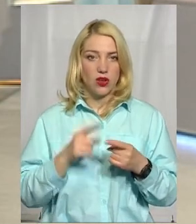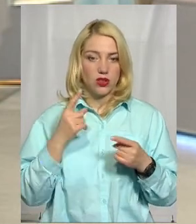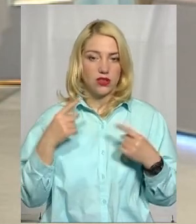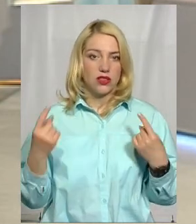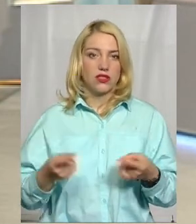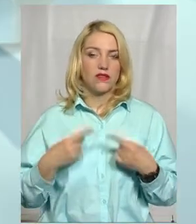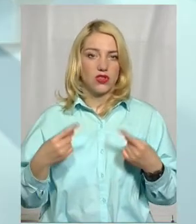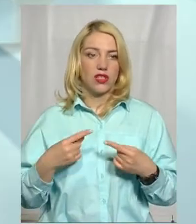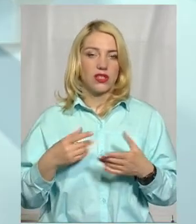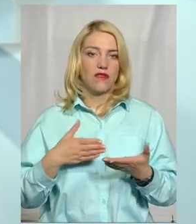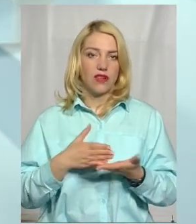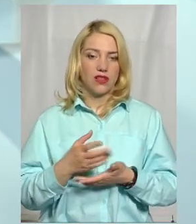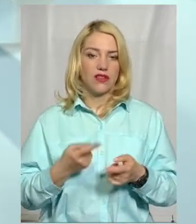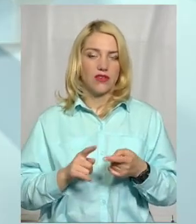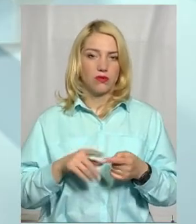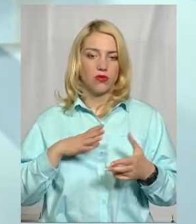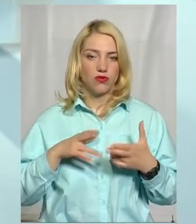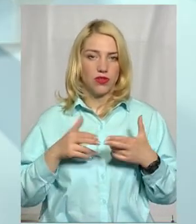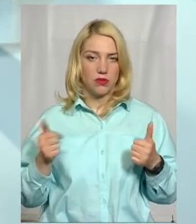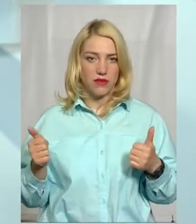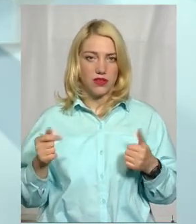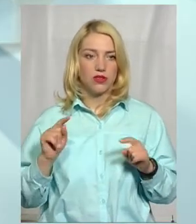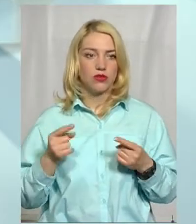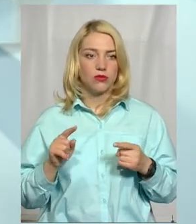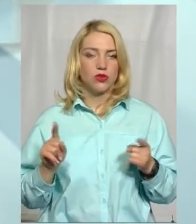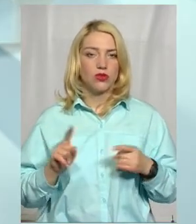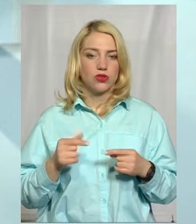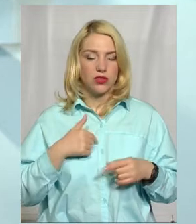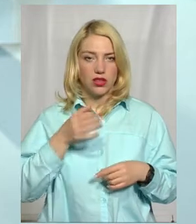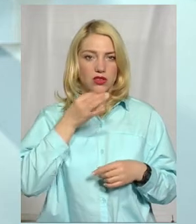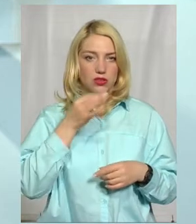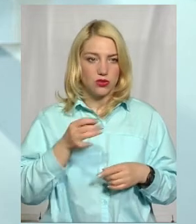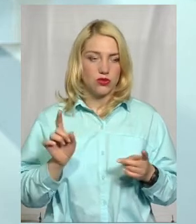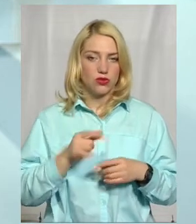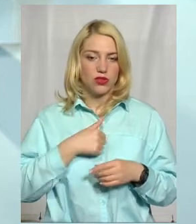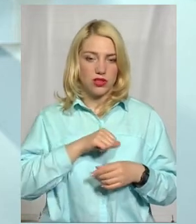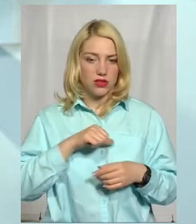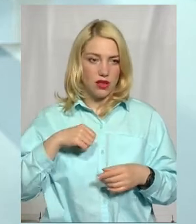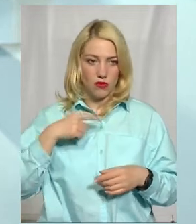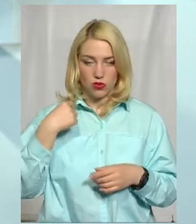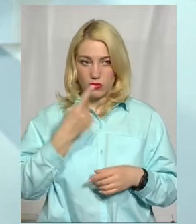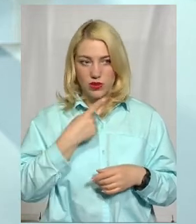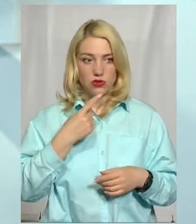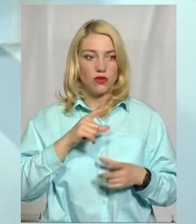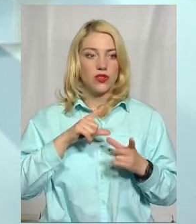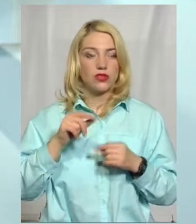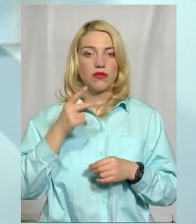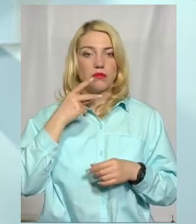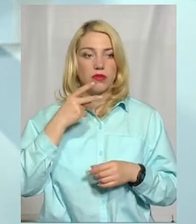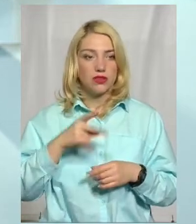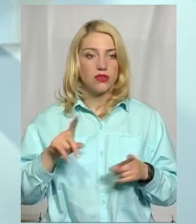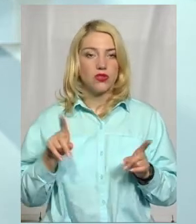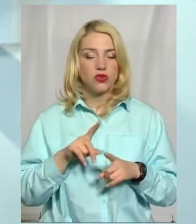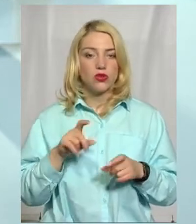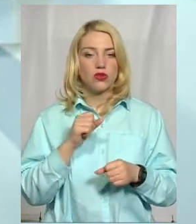звичайно, із варіантів. Він був виправданий. Тому що, я кажу, я сам особисто виїжджав, бачив, що